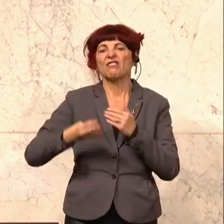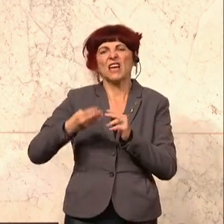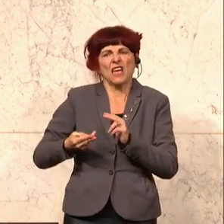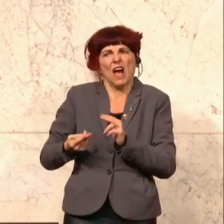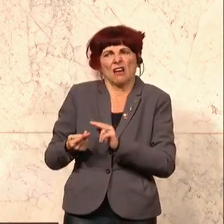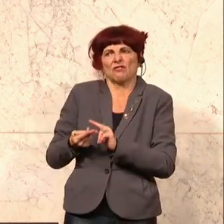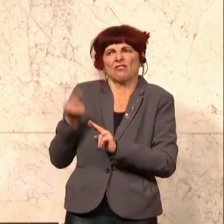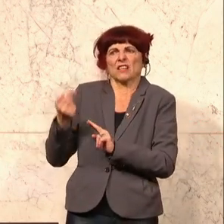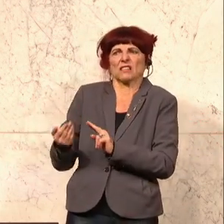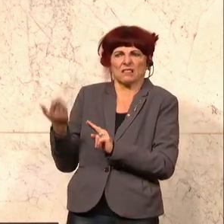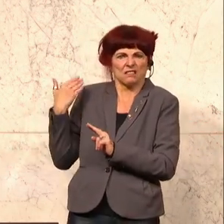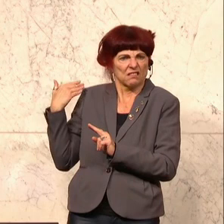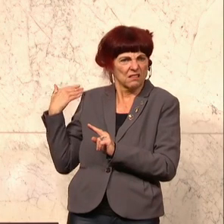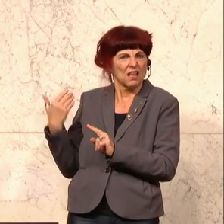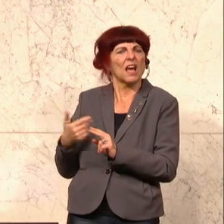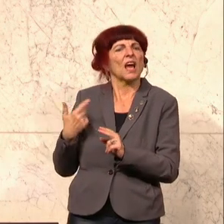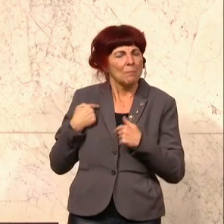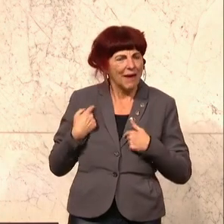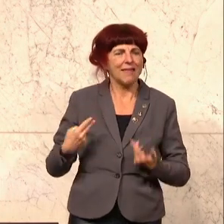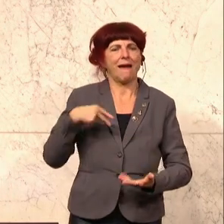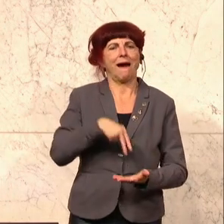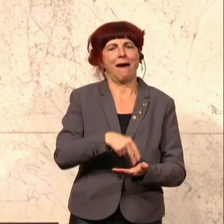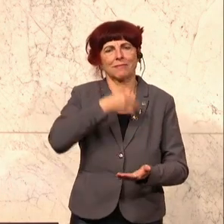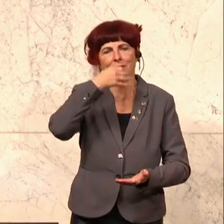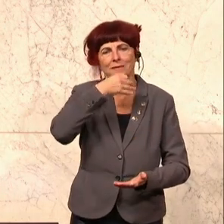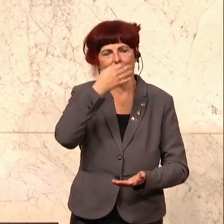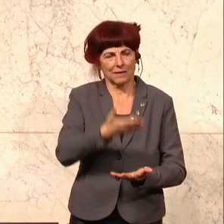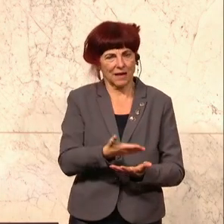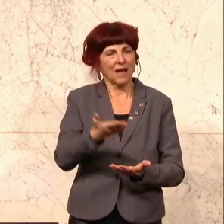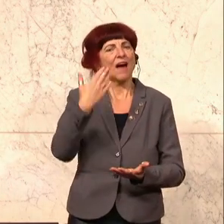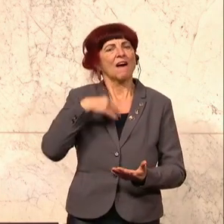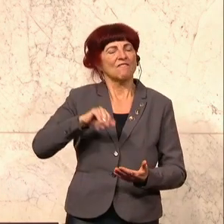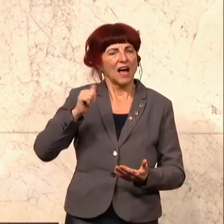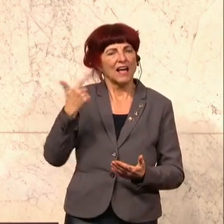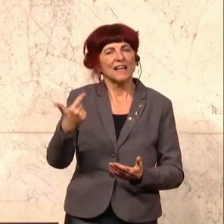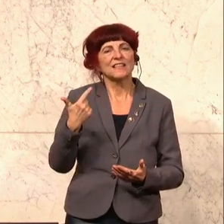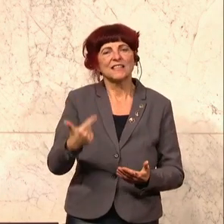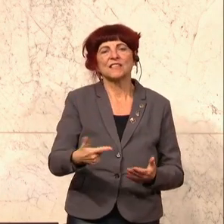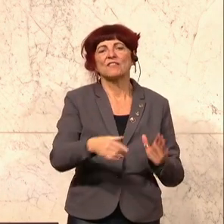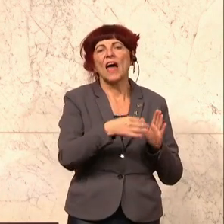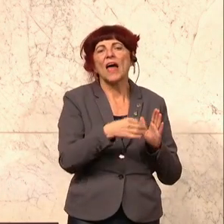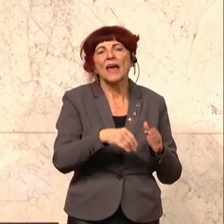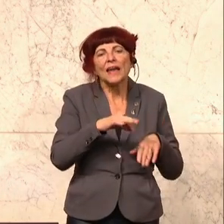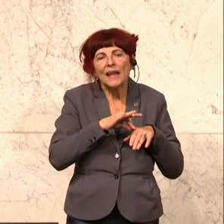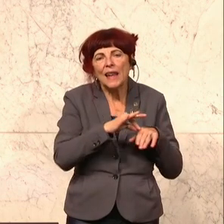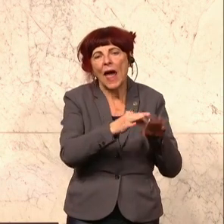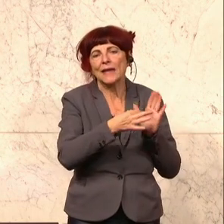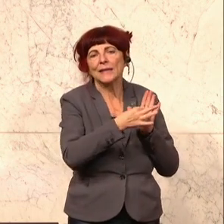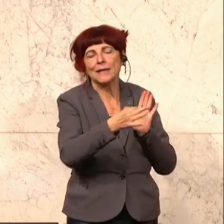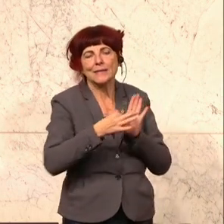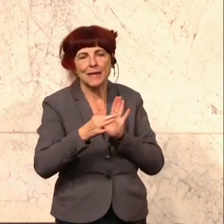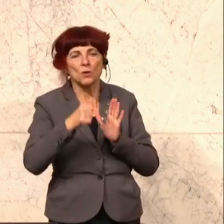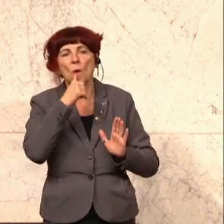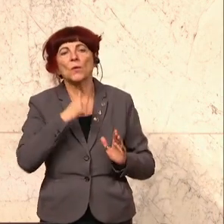Stelle in meiner Antrittsrede die zwei Leitlinien der grünen Sicherheitspolitik definiert.